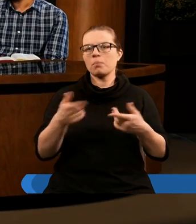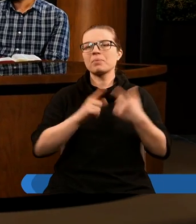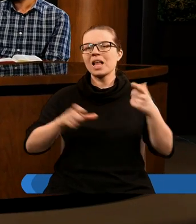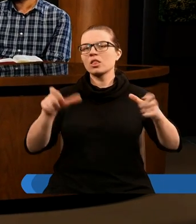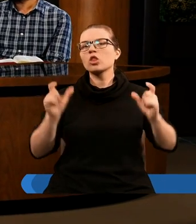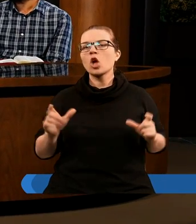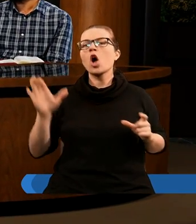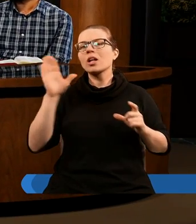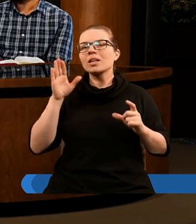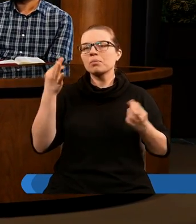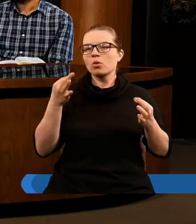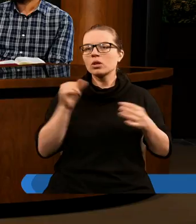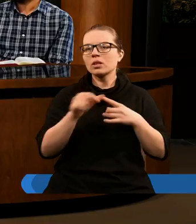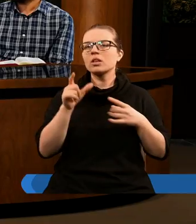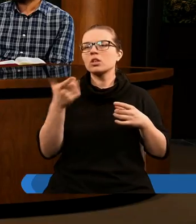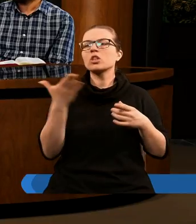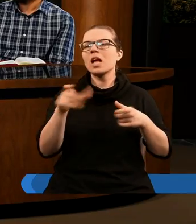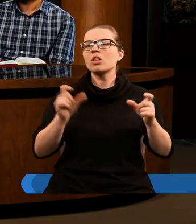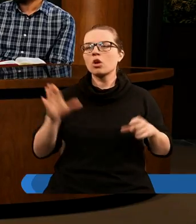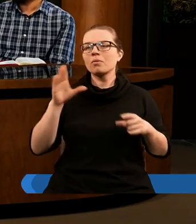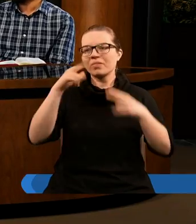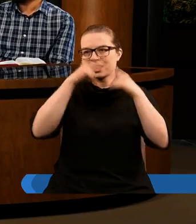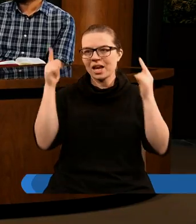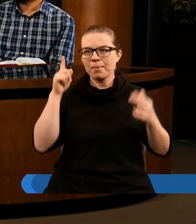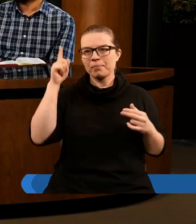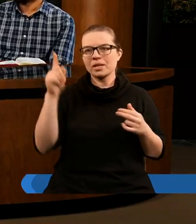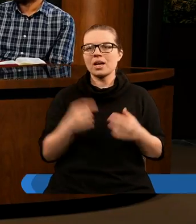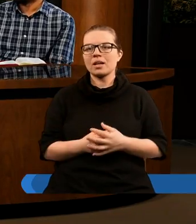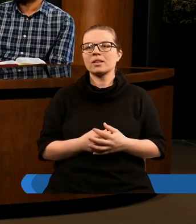tronem Boga. Gdzie jest tron Boga? W niebie.